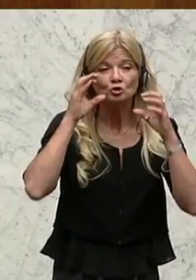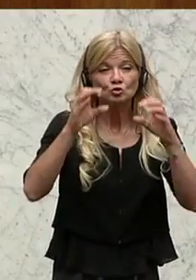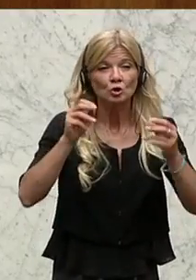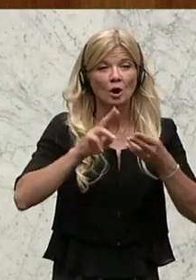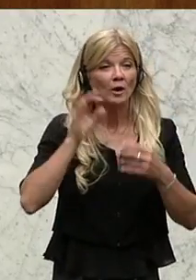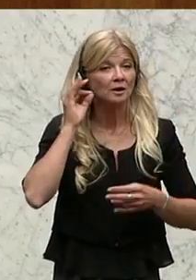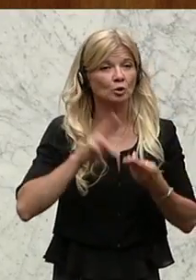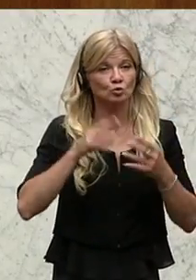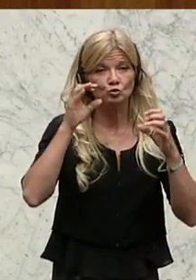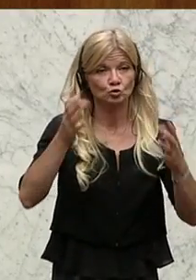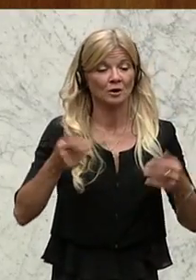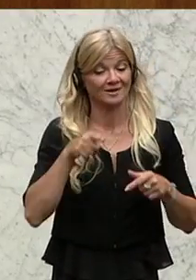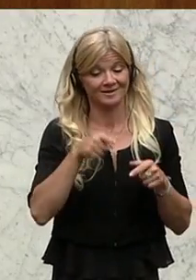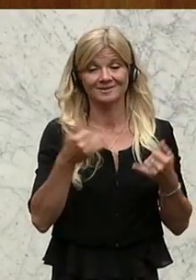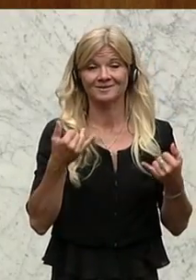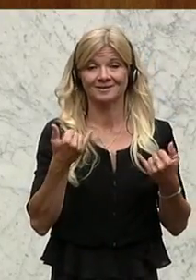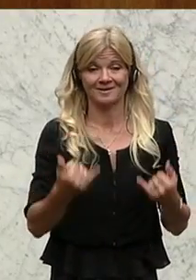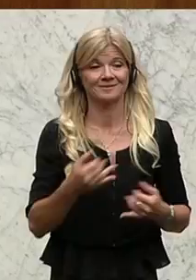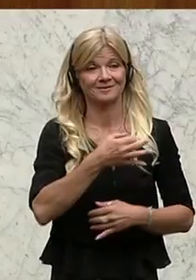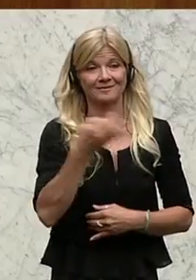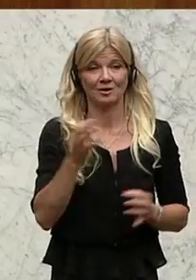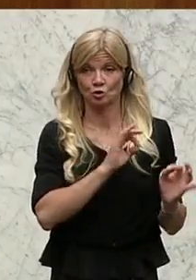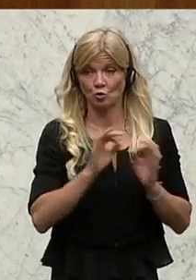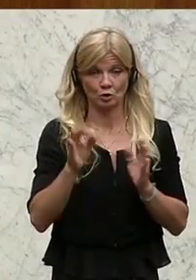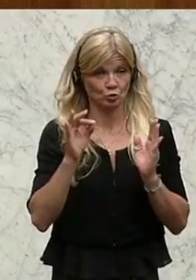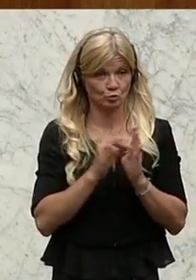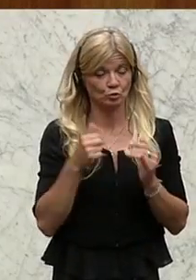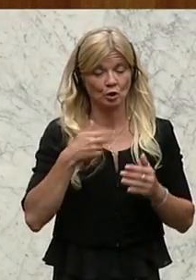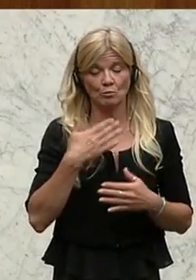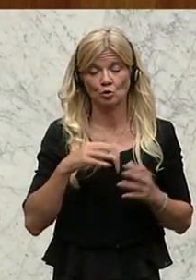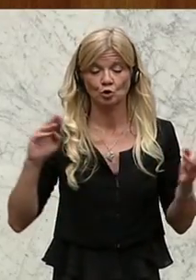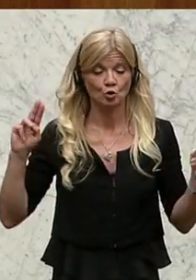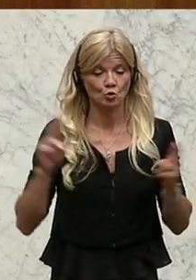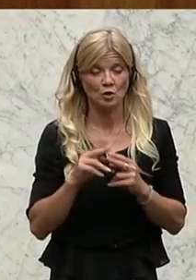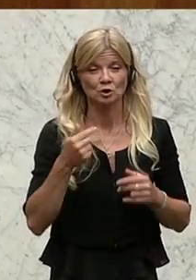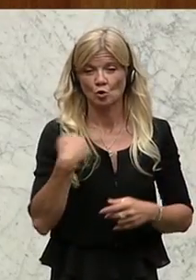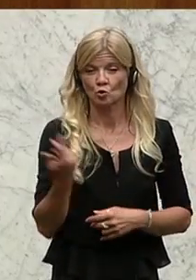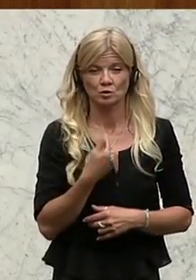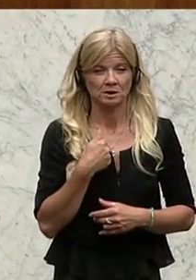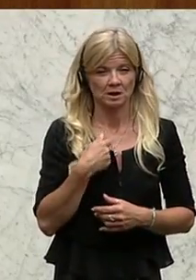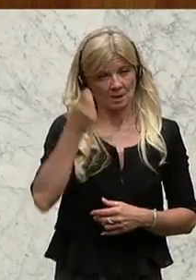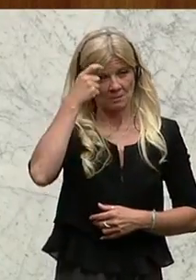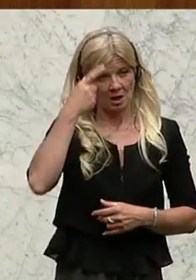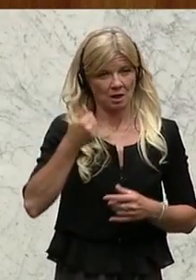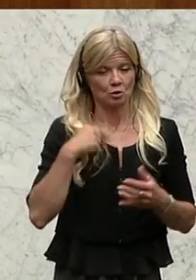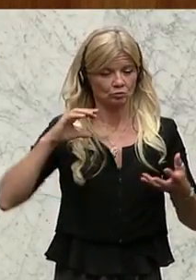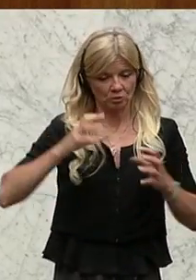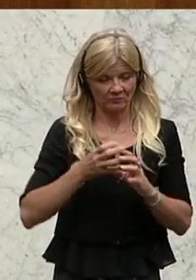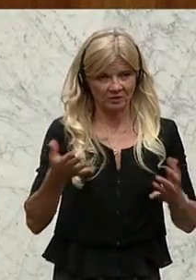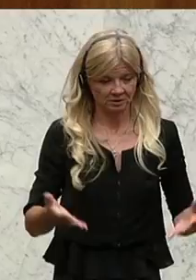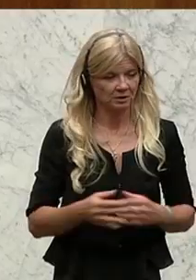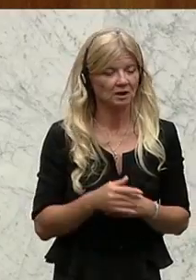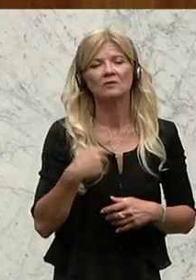ich möchte hier zu diesem Tagesordnungspunkt in aller Kürze unsere Position zusammenfassen. Natürlich unterstützen wir diesen